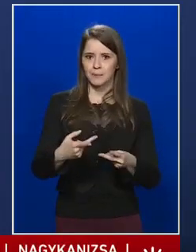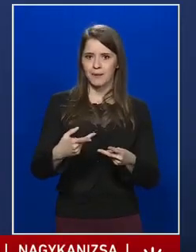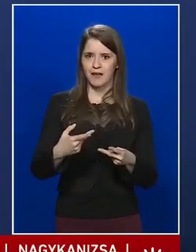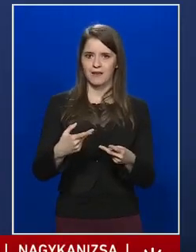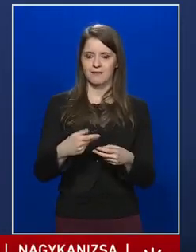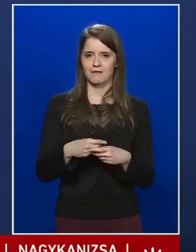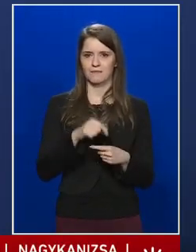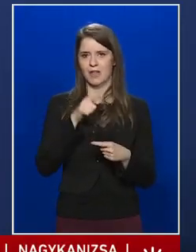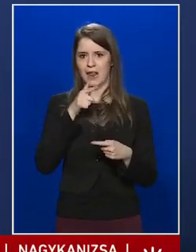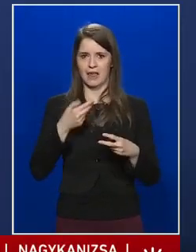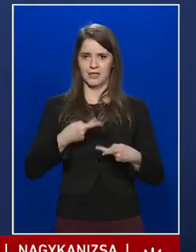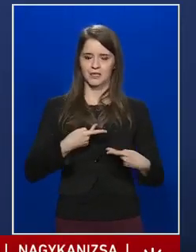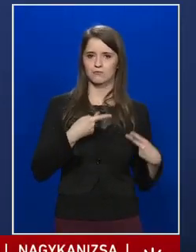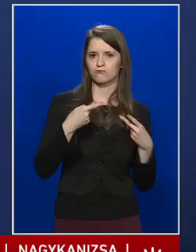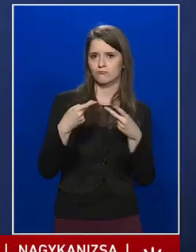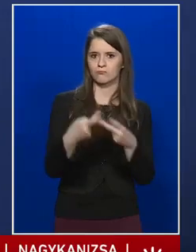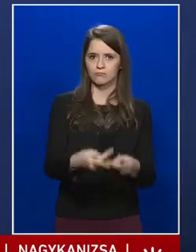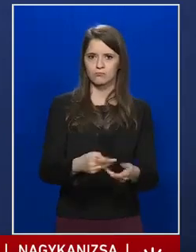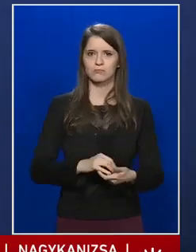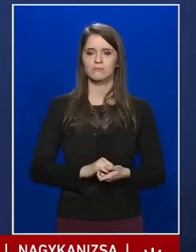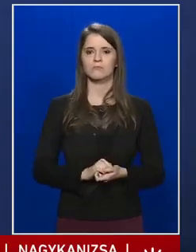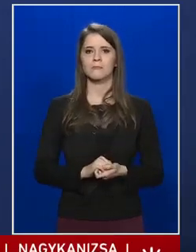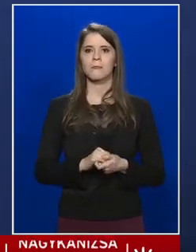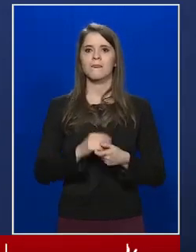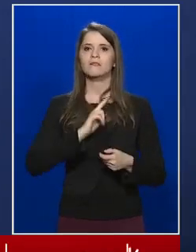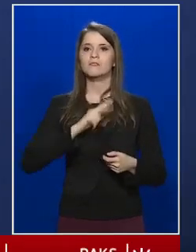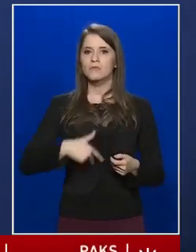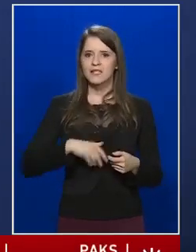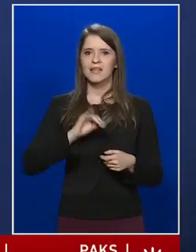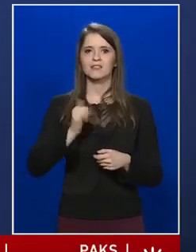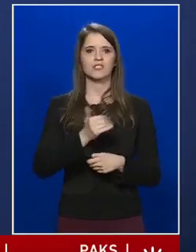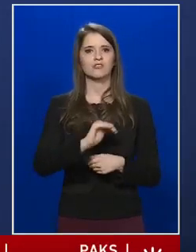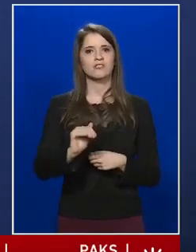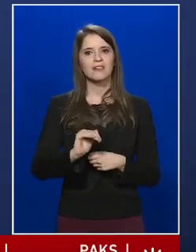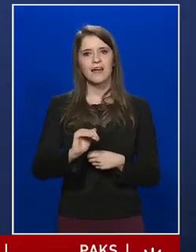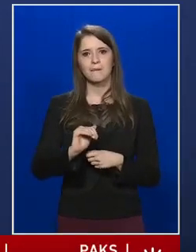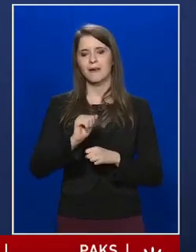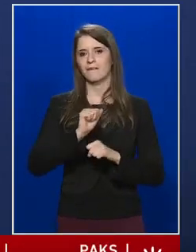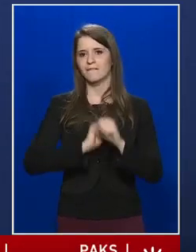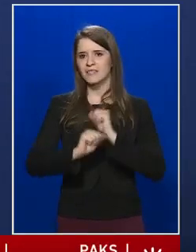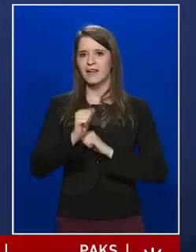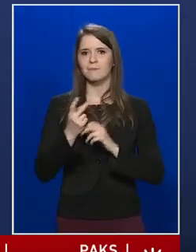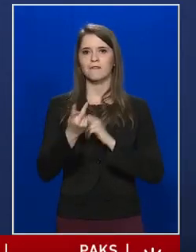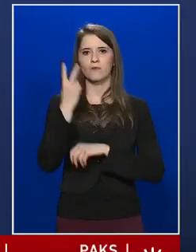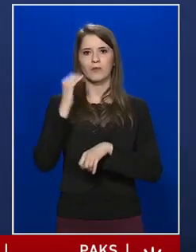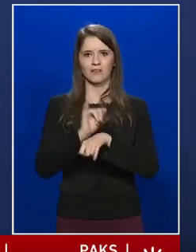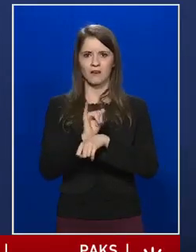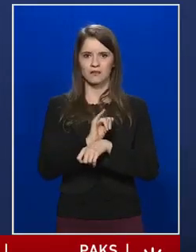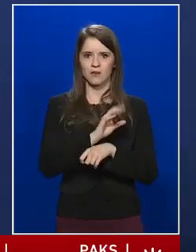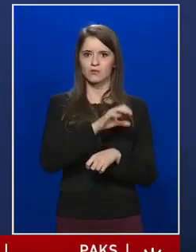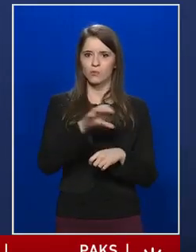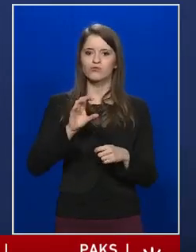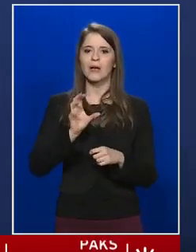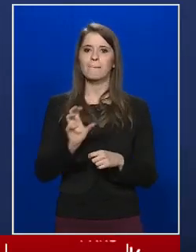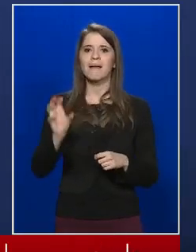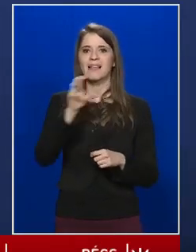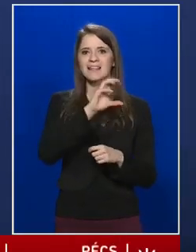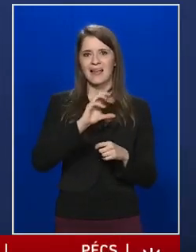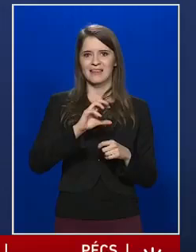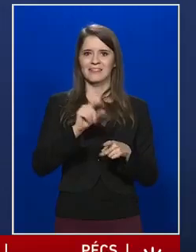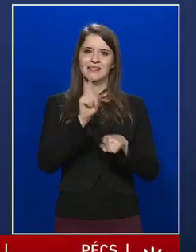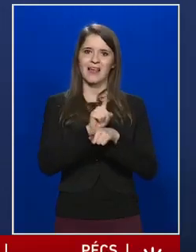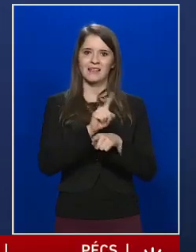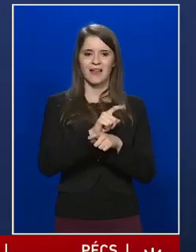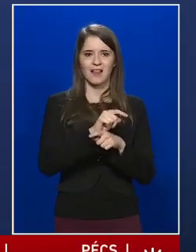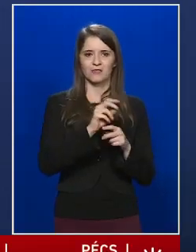kiszállításra. A szociális és gyermekvédelmi főigazgatóságoknak a megyei kirendeltségeink